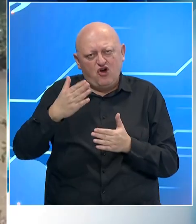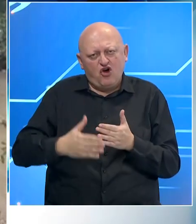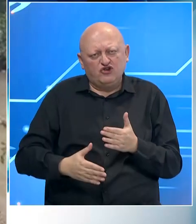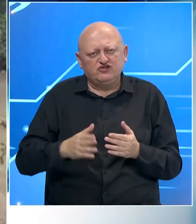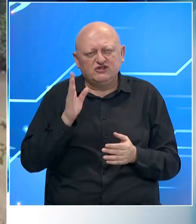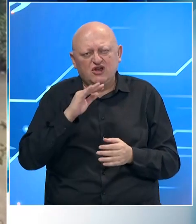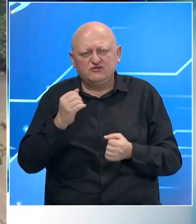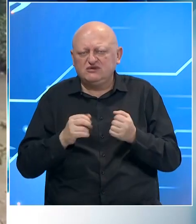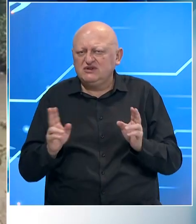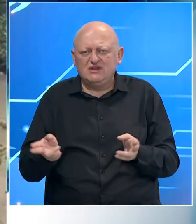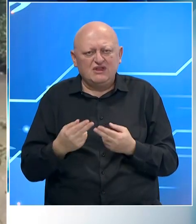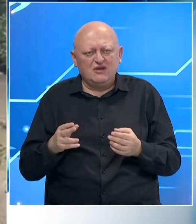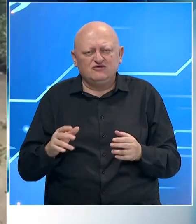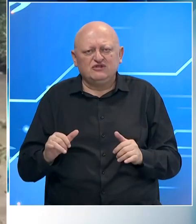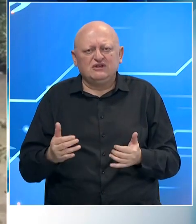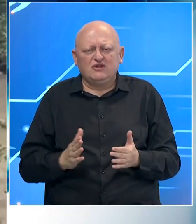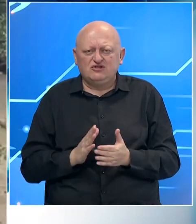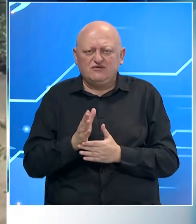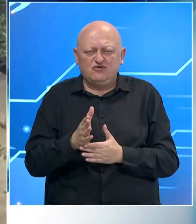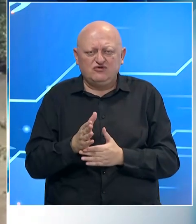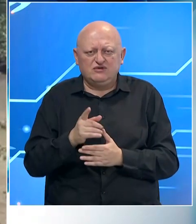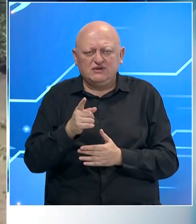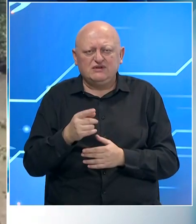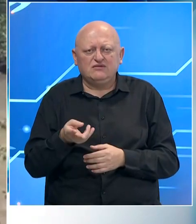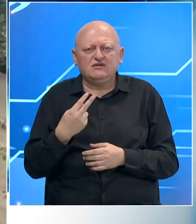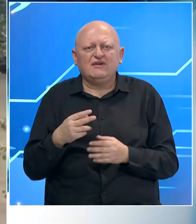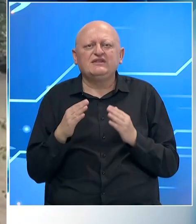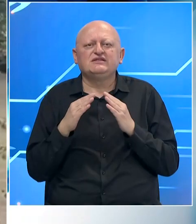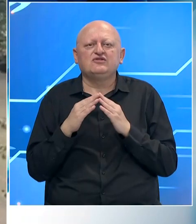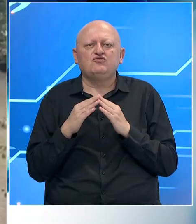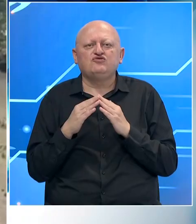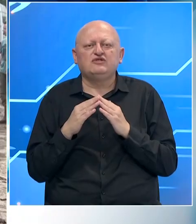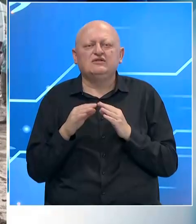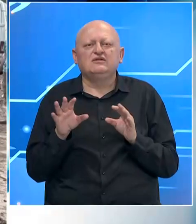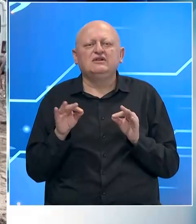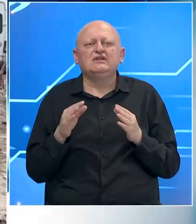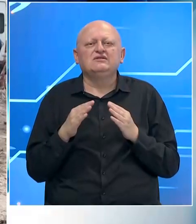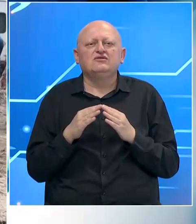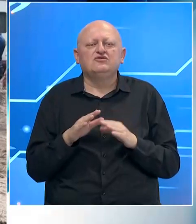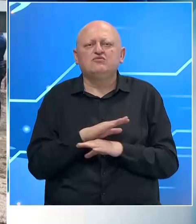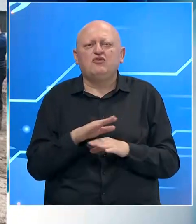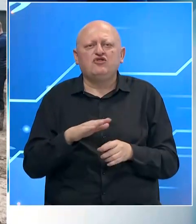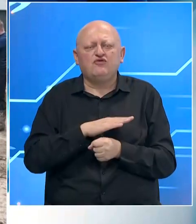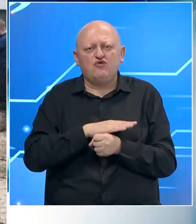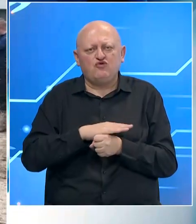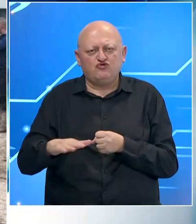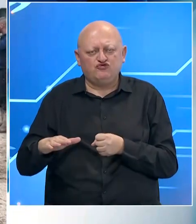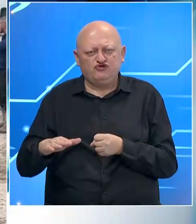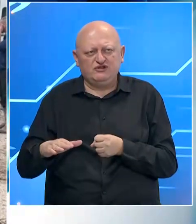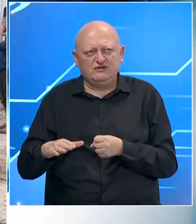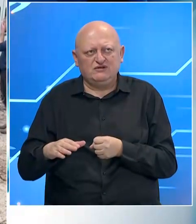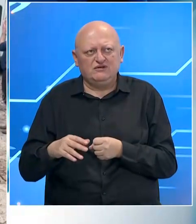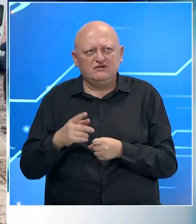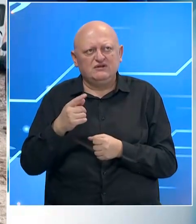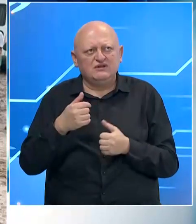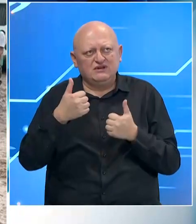obična vozila, se ne može jednostavno gore doći. Gore je dva desetak domaćinjstava, desetak kuća je potpuno uništenih, kao što ste vidjeli evo